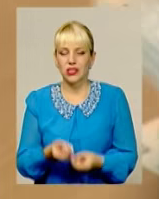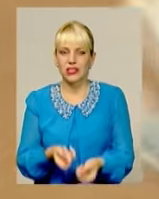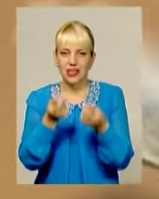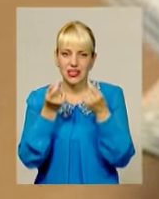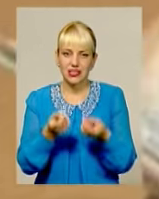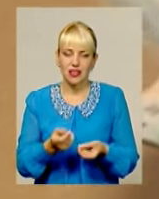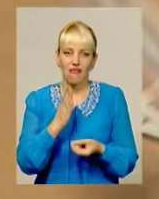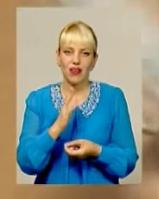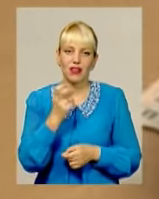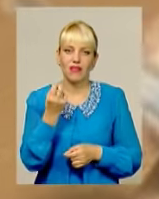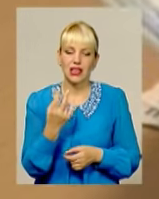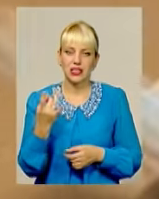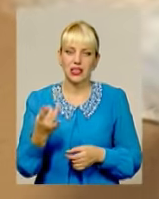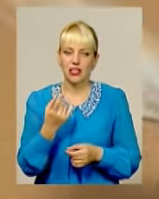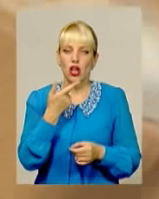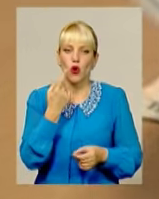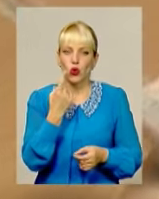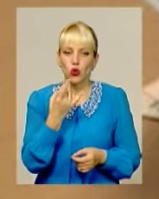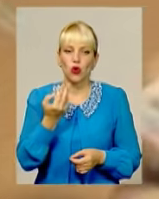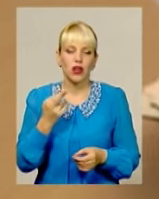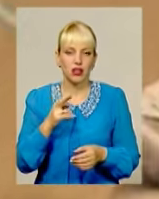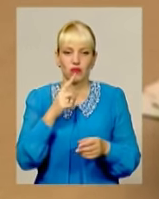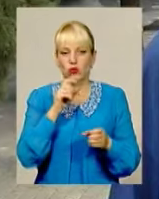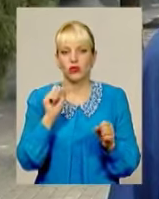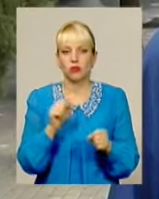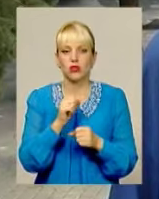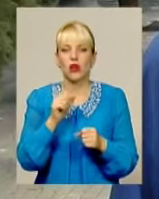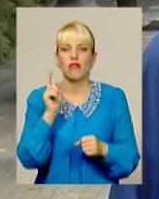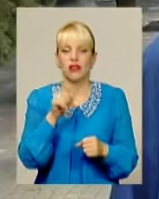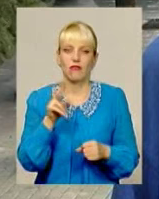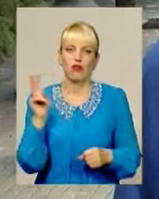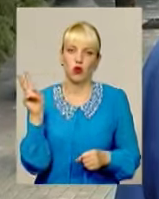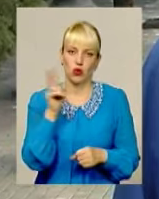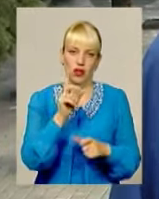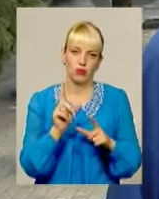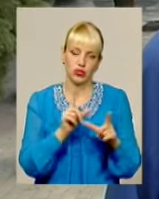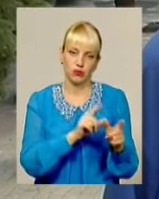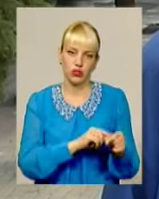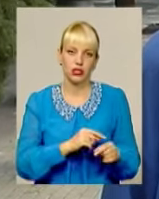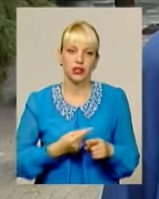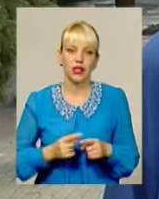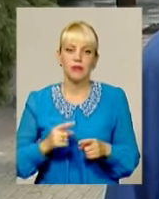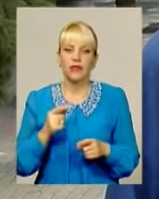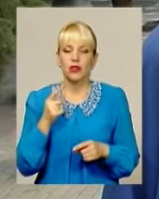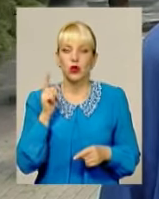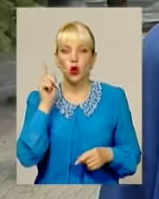разів. Зараз за одну гривню навіть у тролейбусі не проїхати. Тоді за